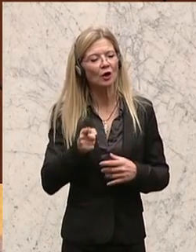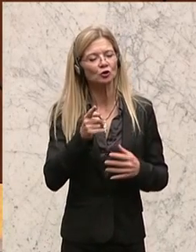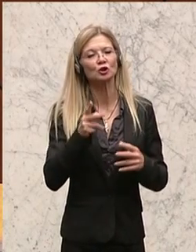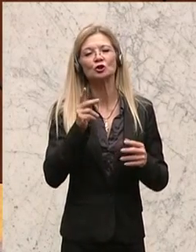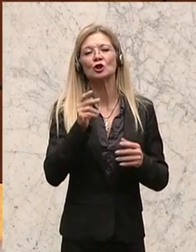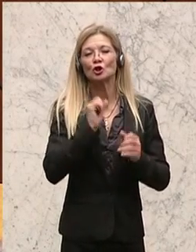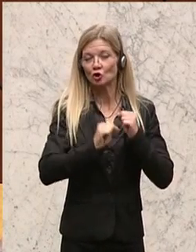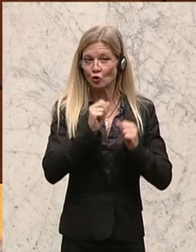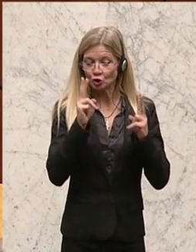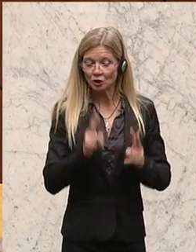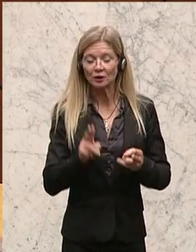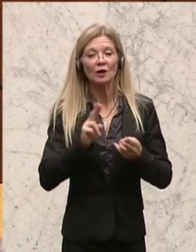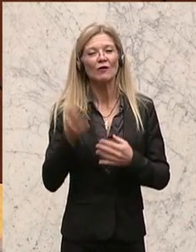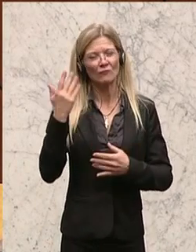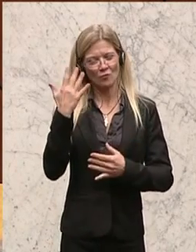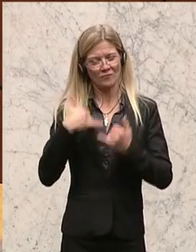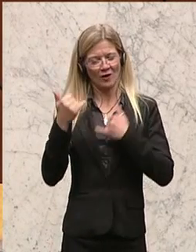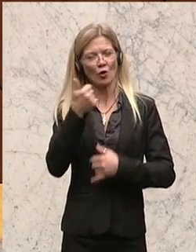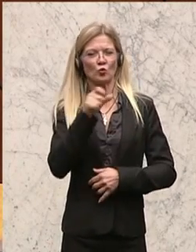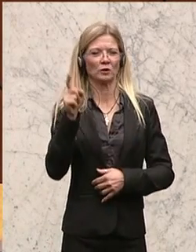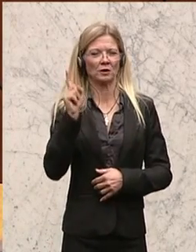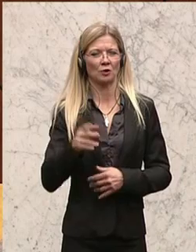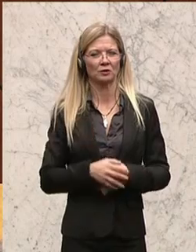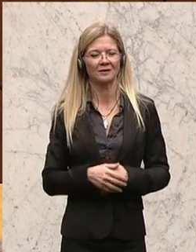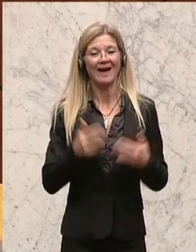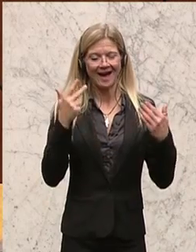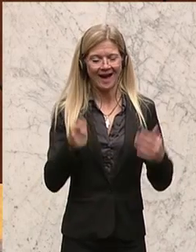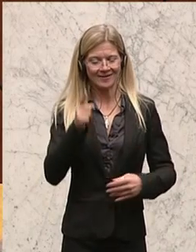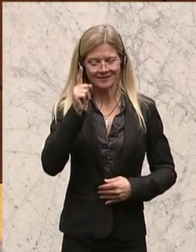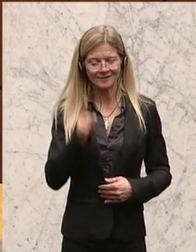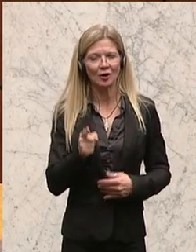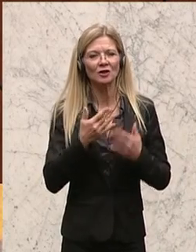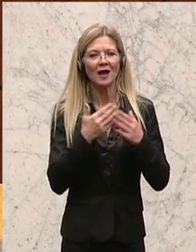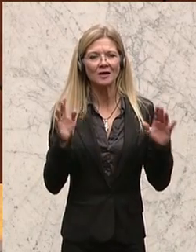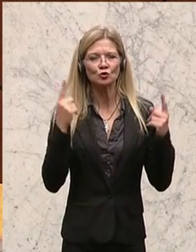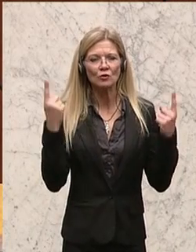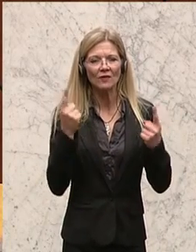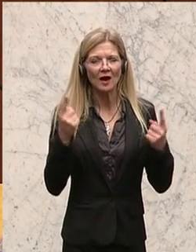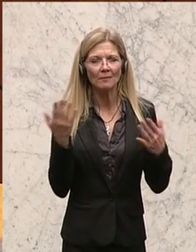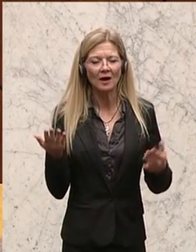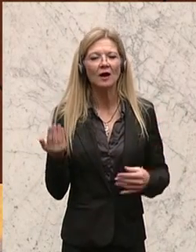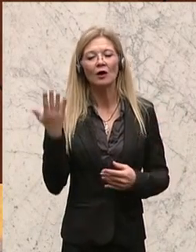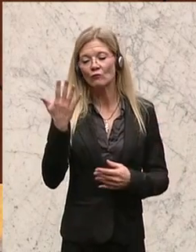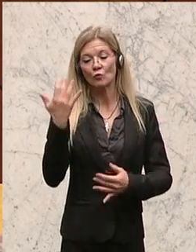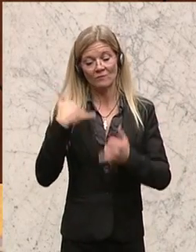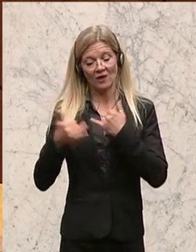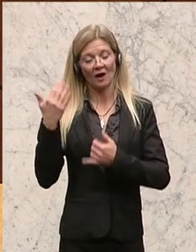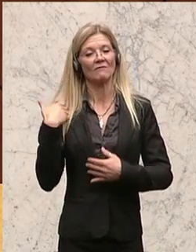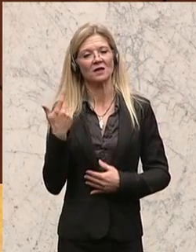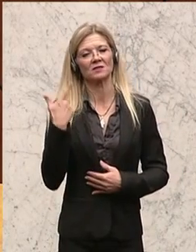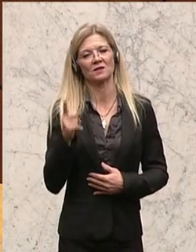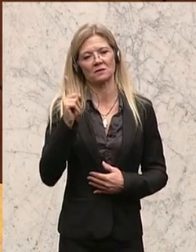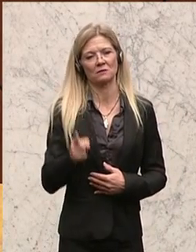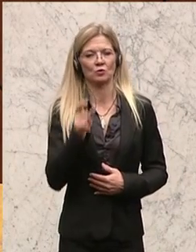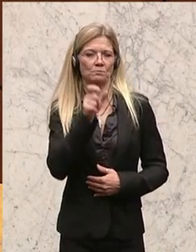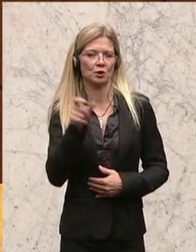.000 Personen Asylwerber in der Grundversorgung, das war vor fünf Jahren 20.000 Personen. Ich glaube, jeder hier